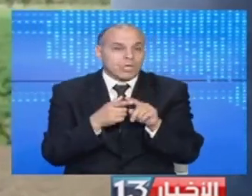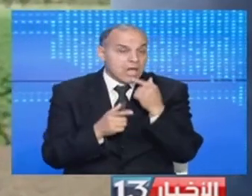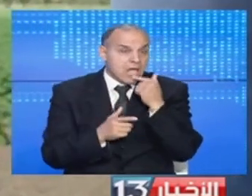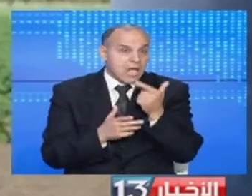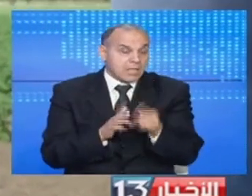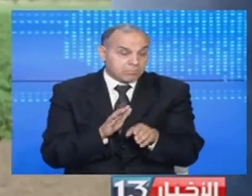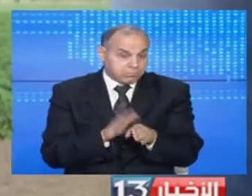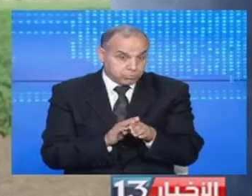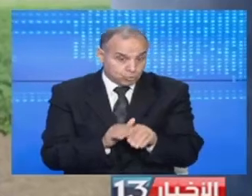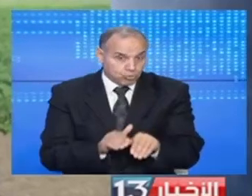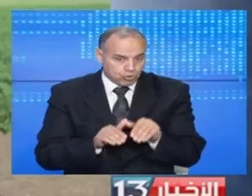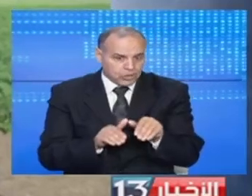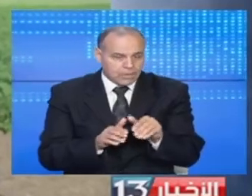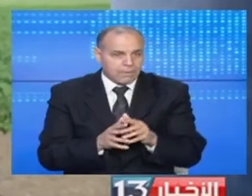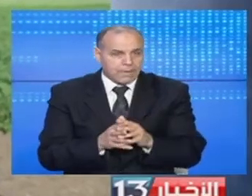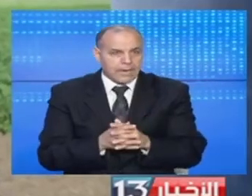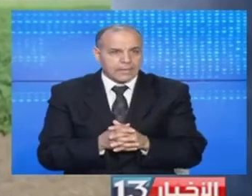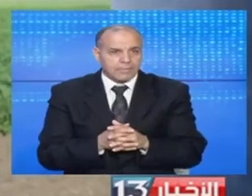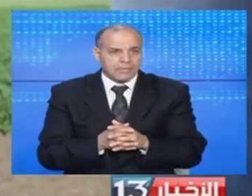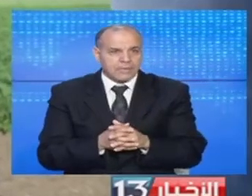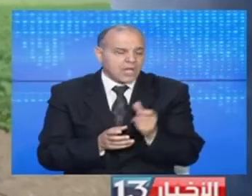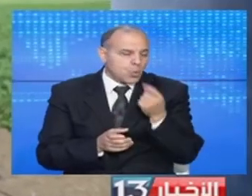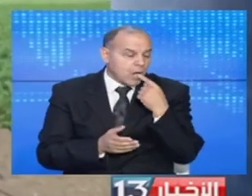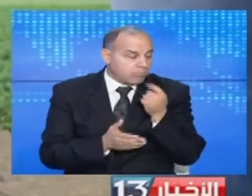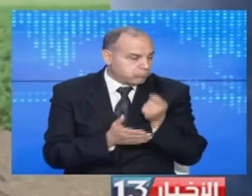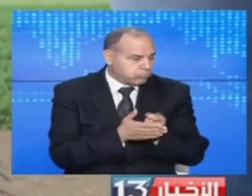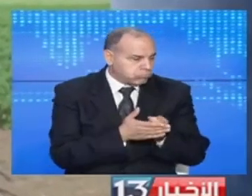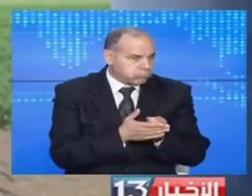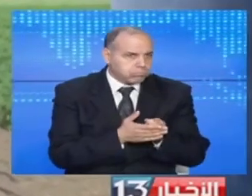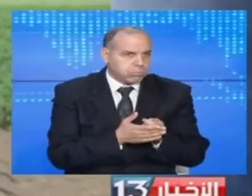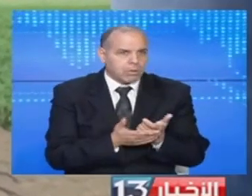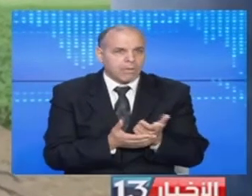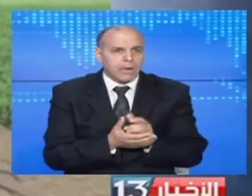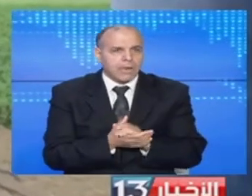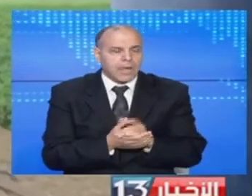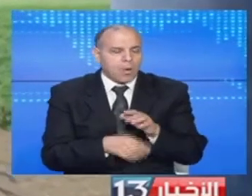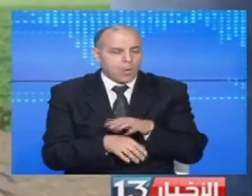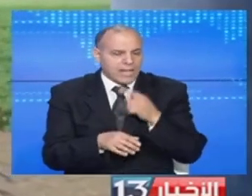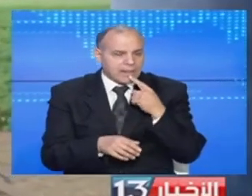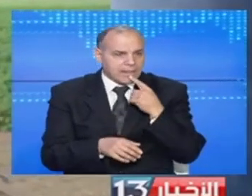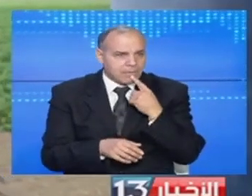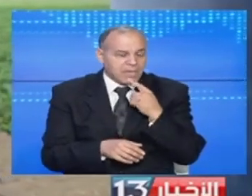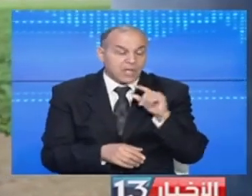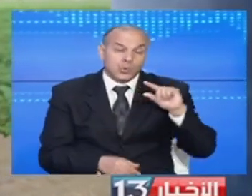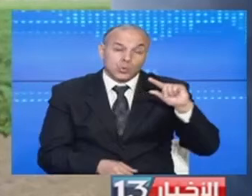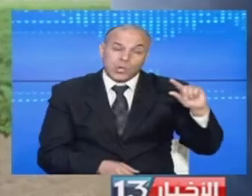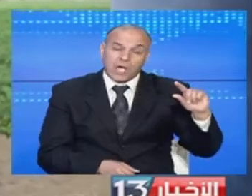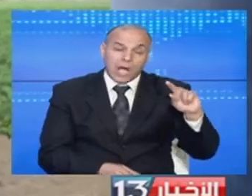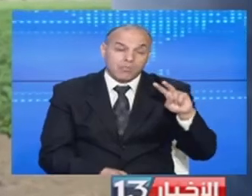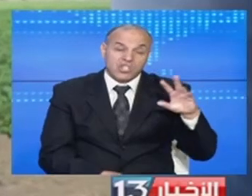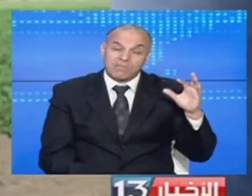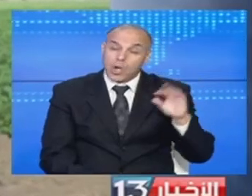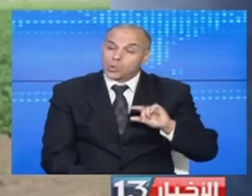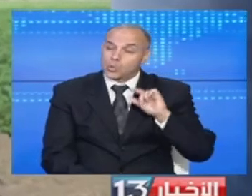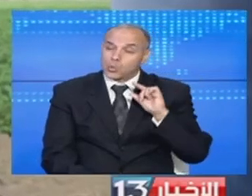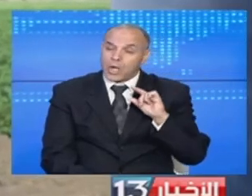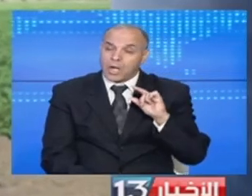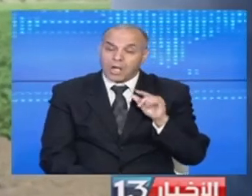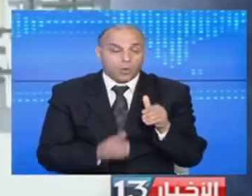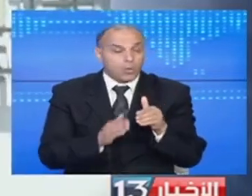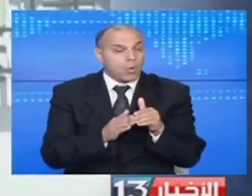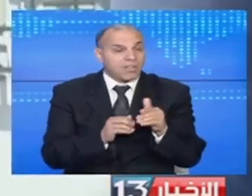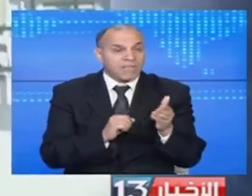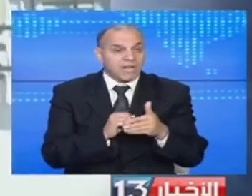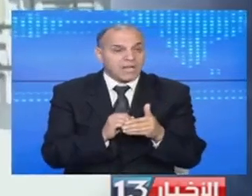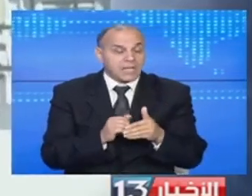إذا بدنا في الموسم يهو الأسم ده الموجودة على مستوى لولاية نابل ما تغطيش في أقصى خمسة وعشرين بالمئة من حاجة طالف